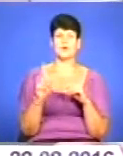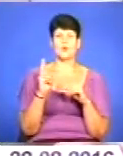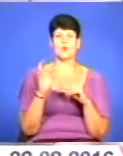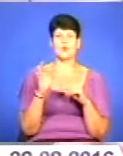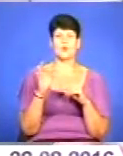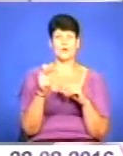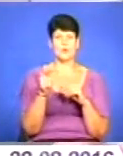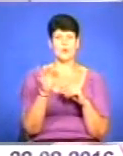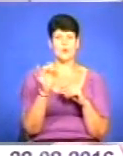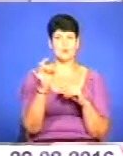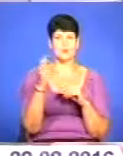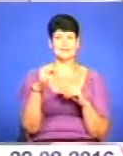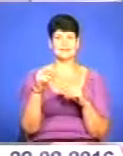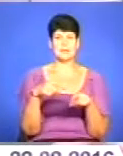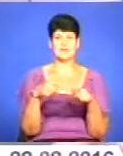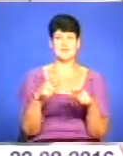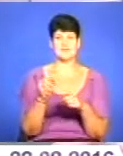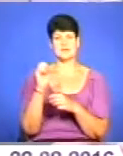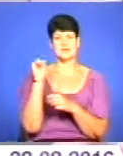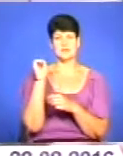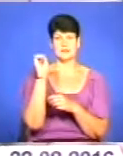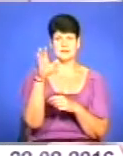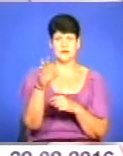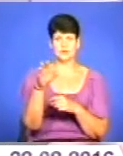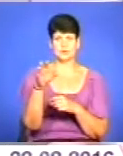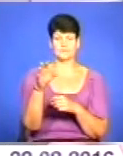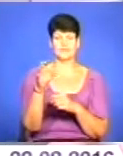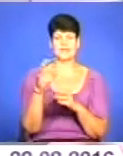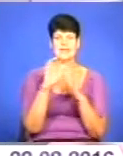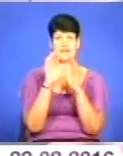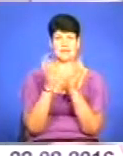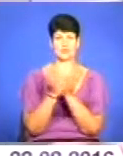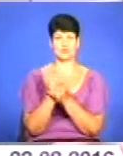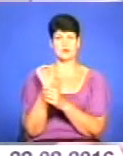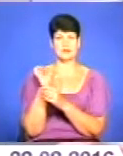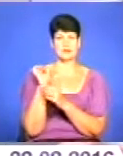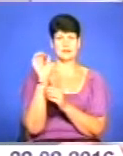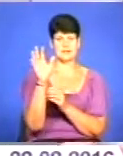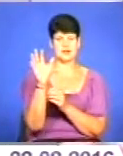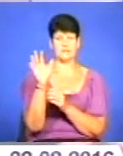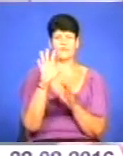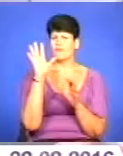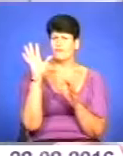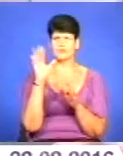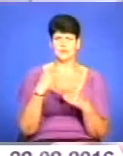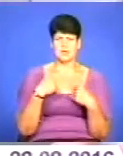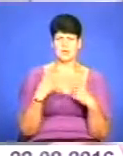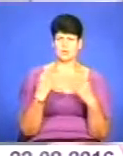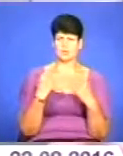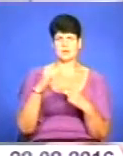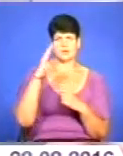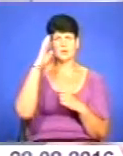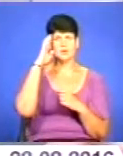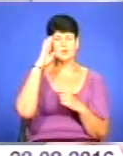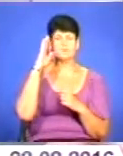і бігу, і гранату, і ядро кидав. Все. Ну, я такий спортивний хлоп.